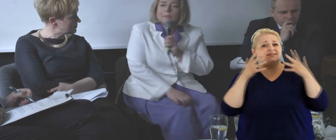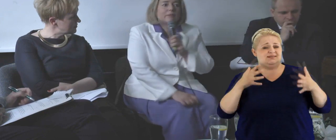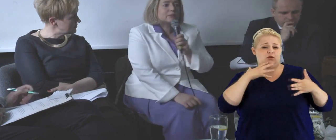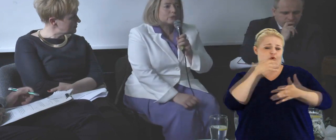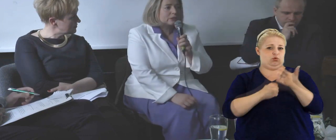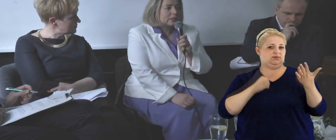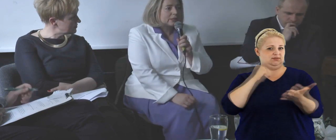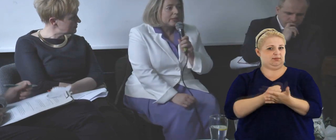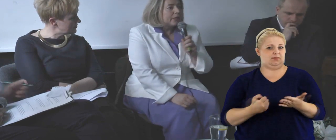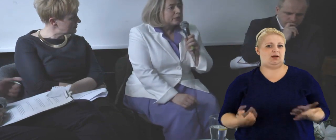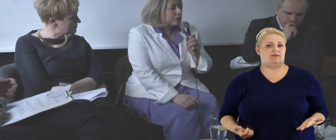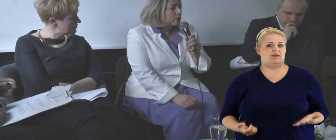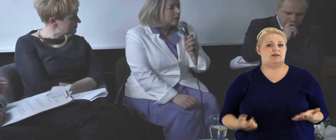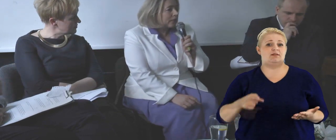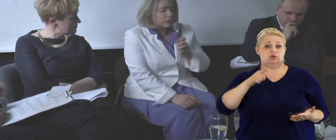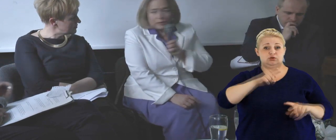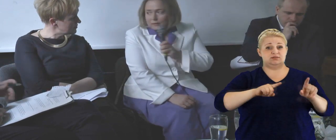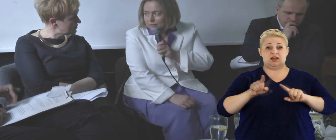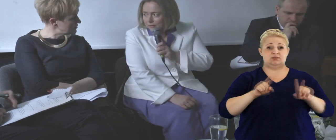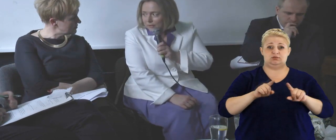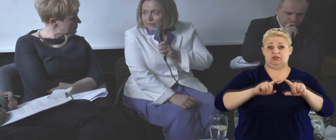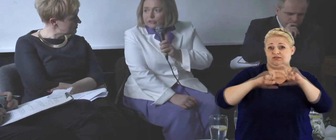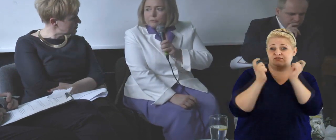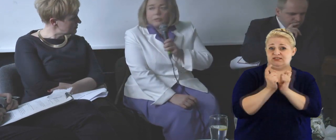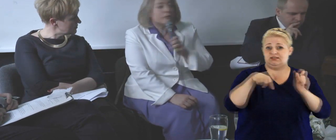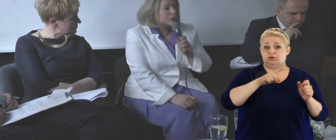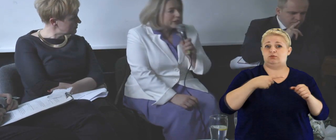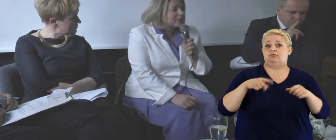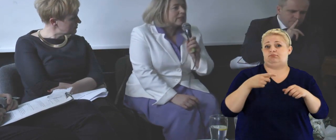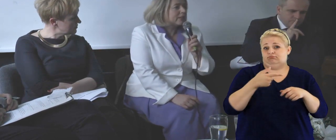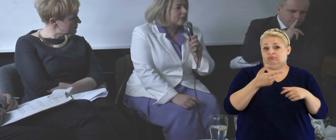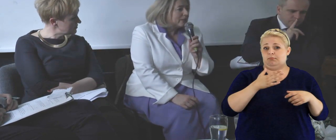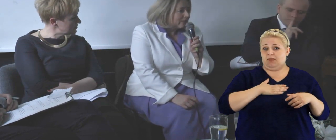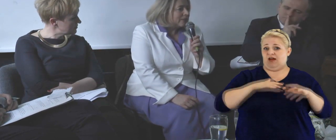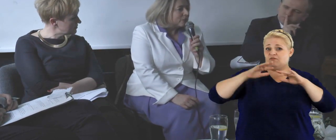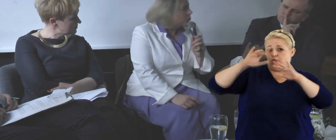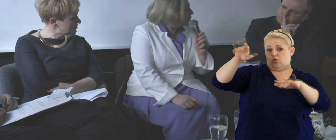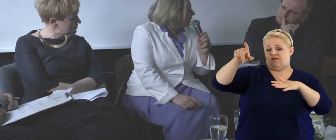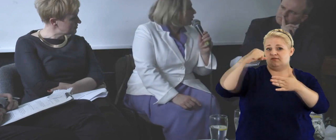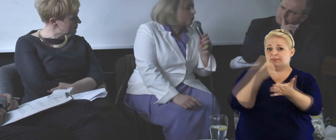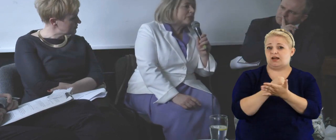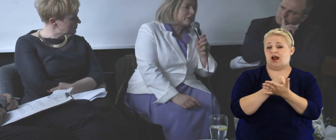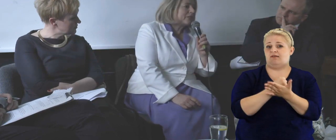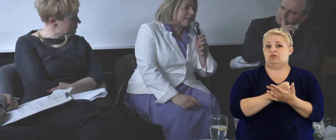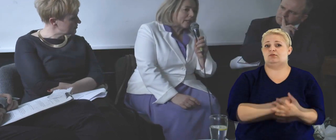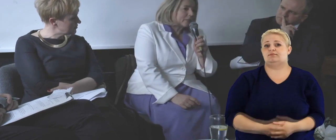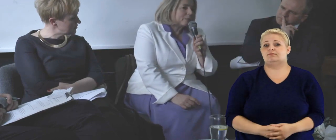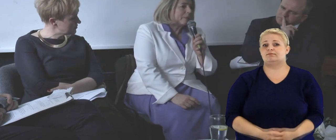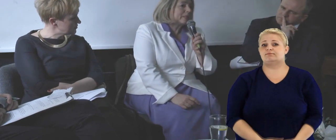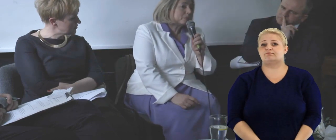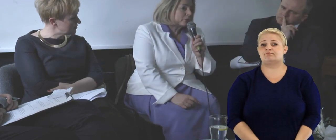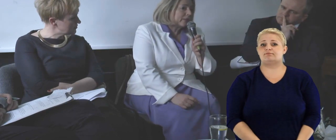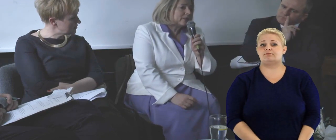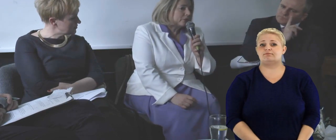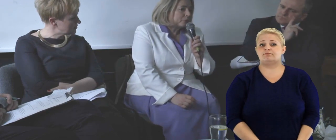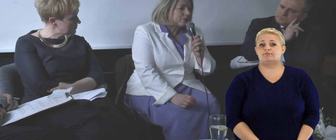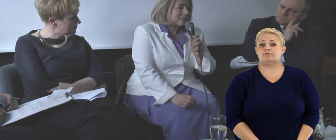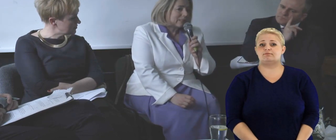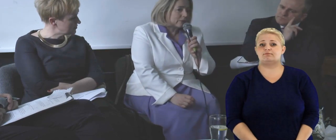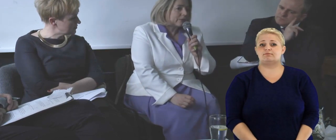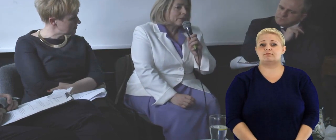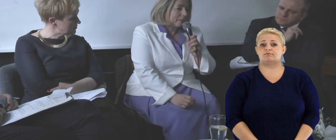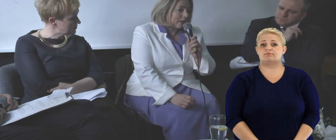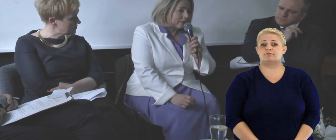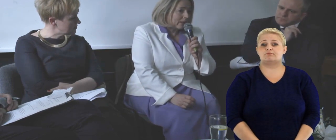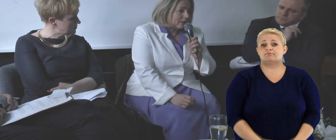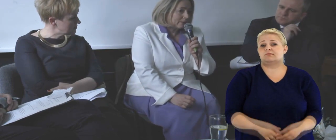chcieli z tego prawa skorzystać. Czy to oznacza, że my wszystkich, którzy chcą mieć bezpośredni wpływ